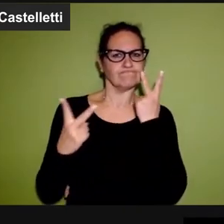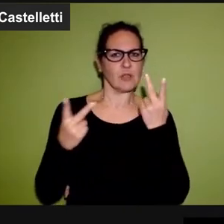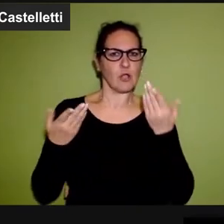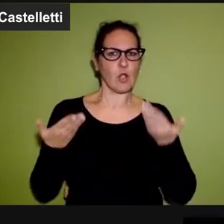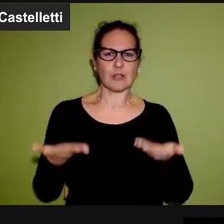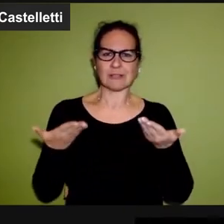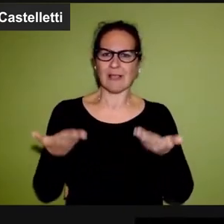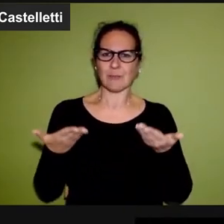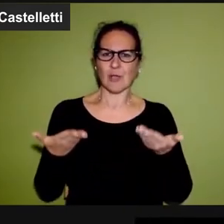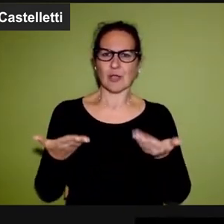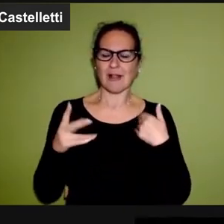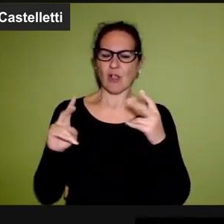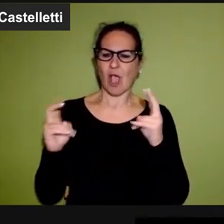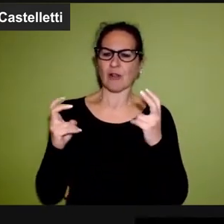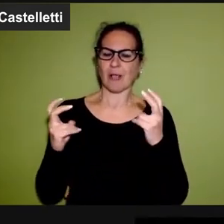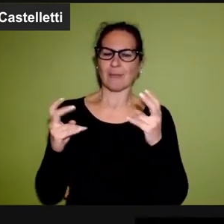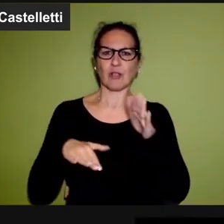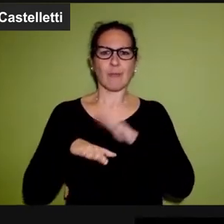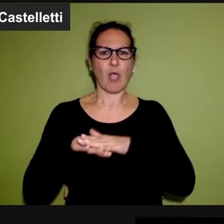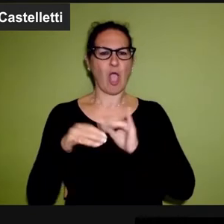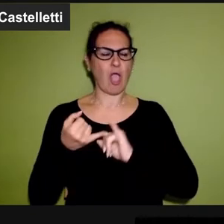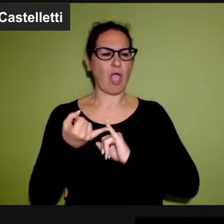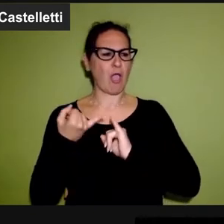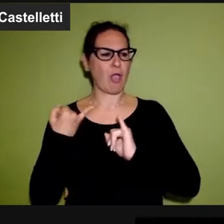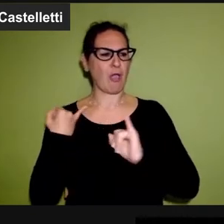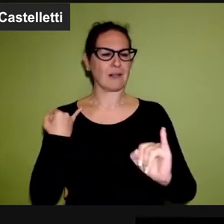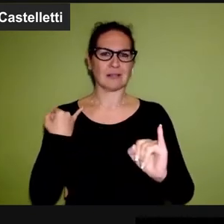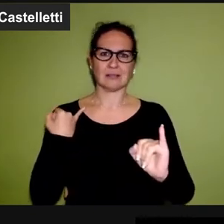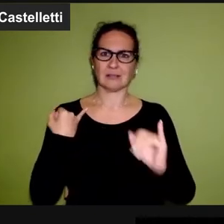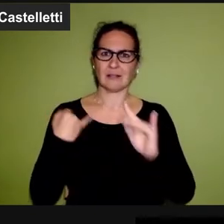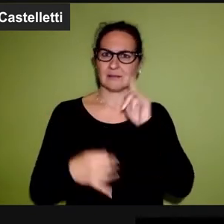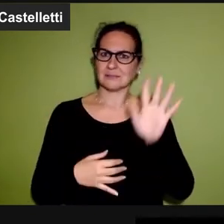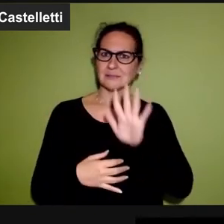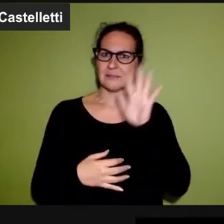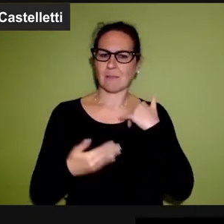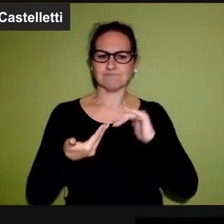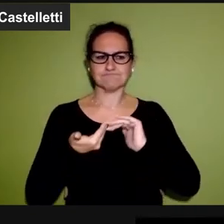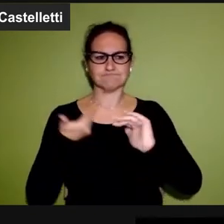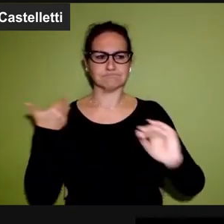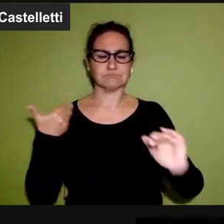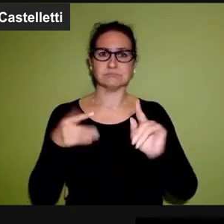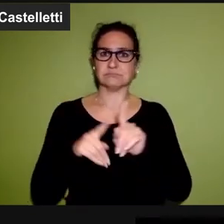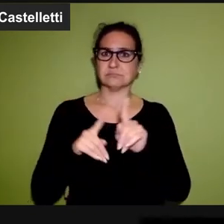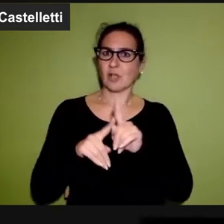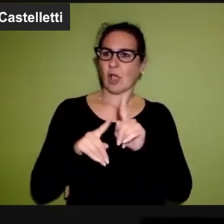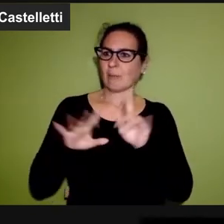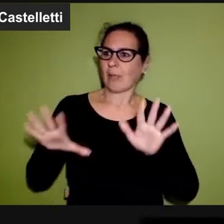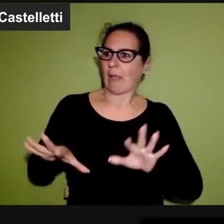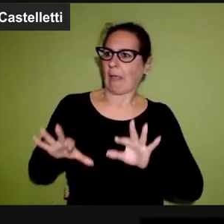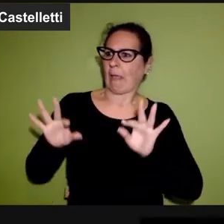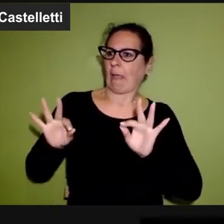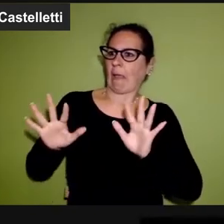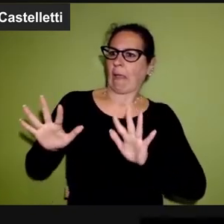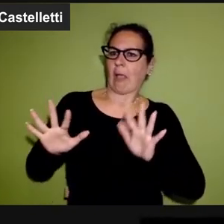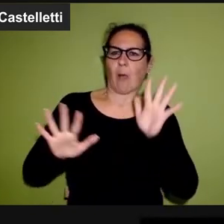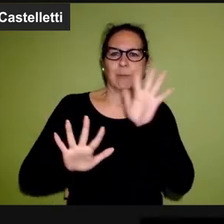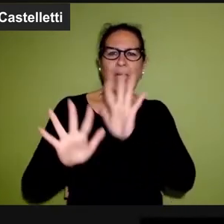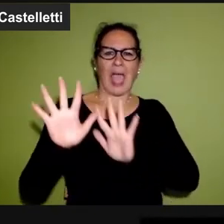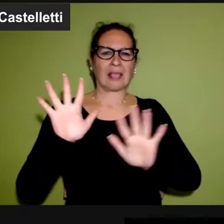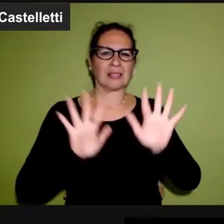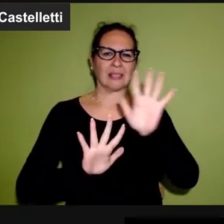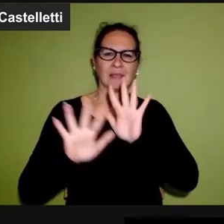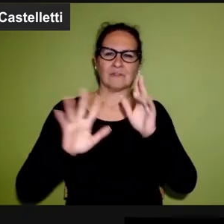che il panorama del contemporaneo sia distante dalla morte. Anche per via aggiungo di questa aurea un po' l'assettico e il